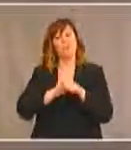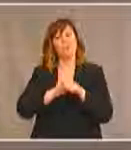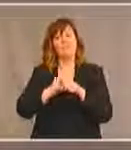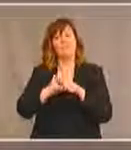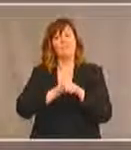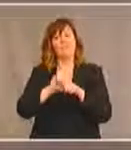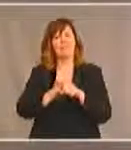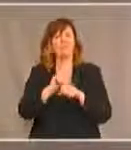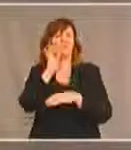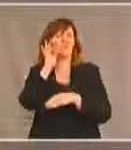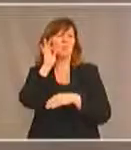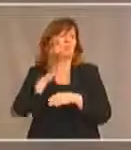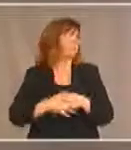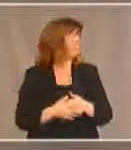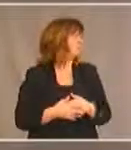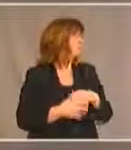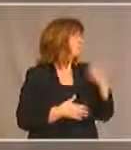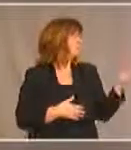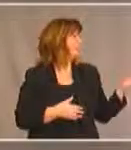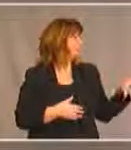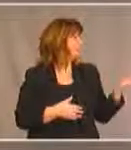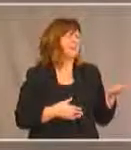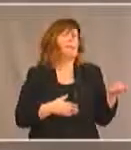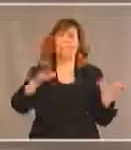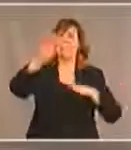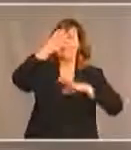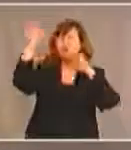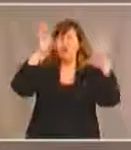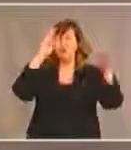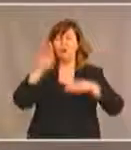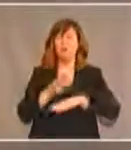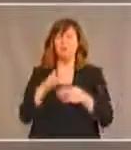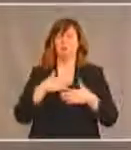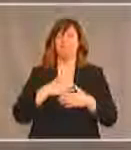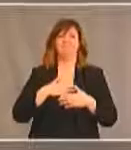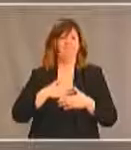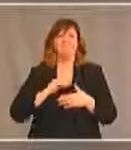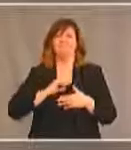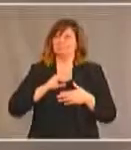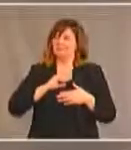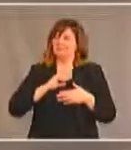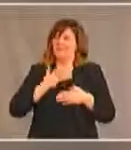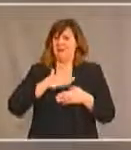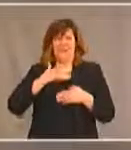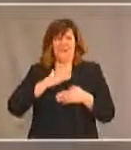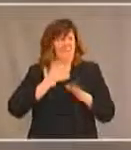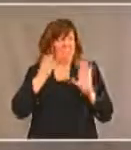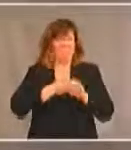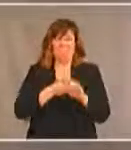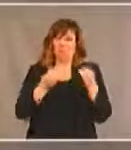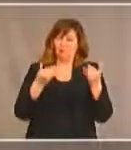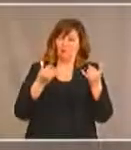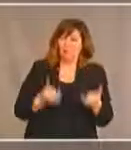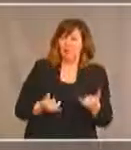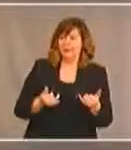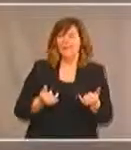Bonjour. C'est un honneur pour moi de faire partie d'une tribune avec